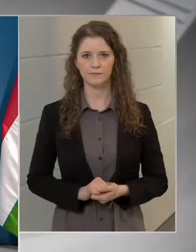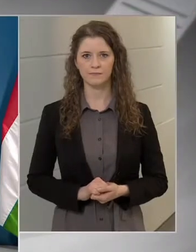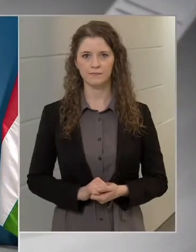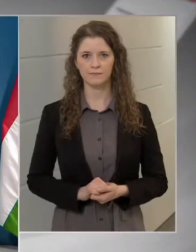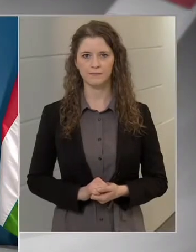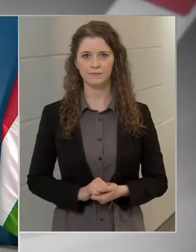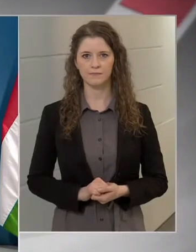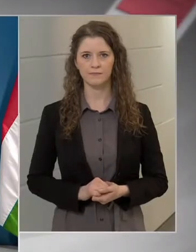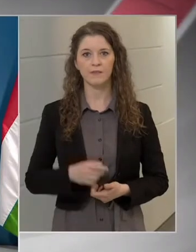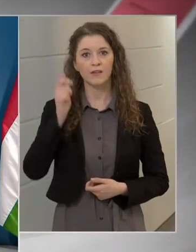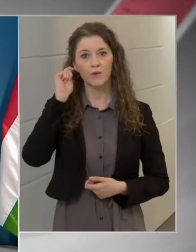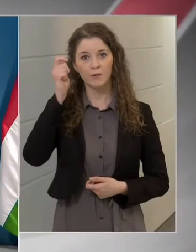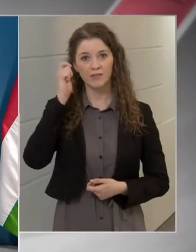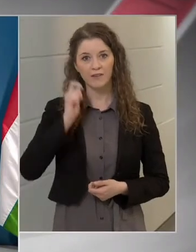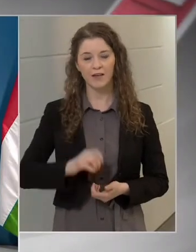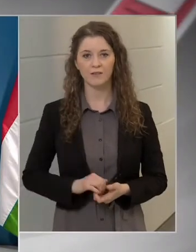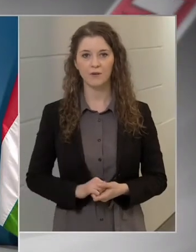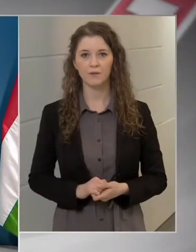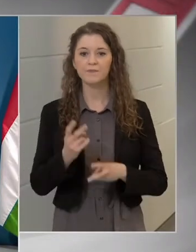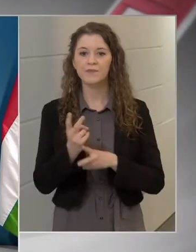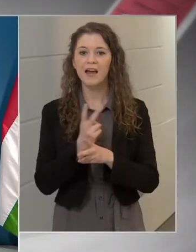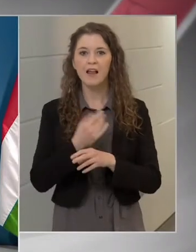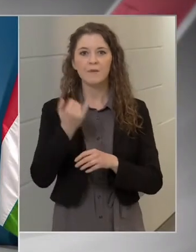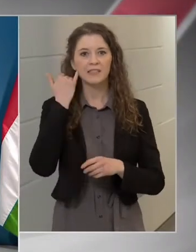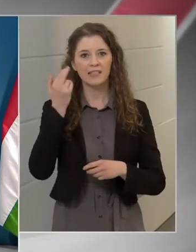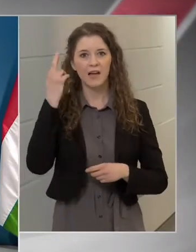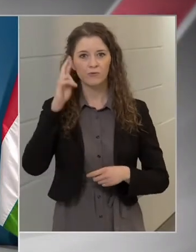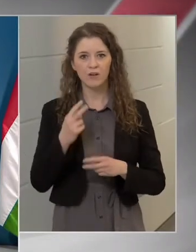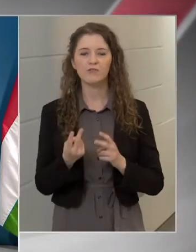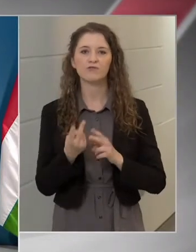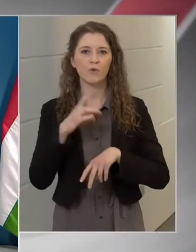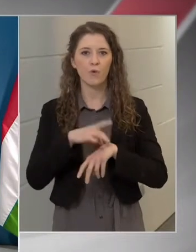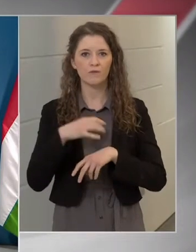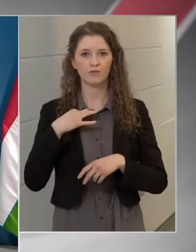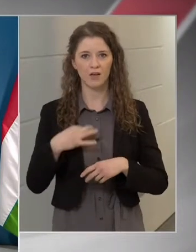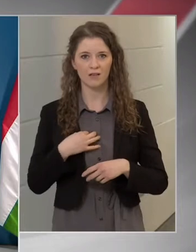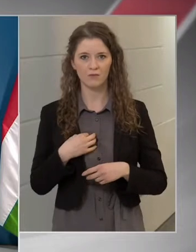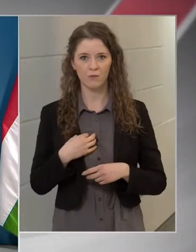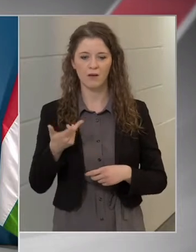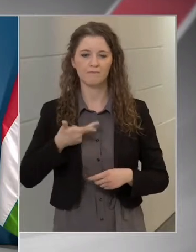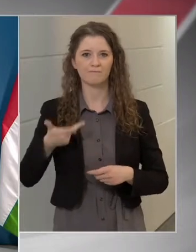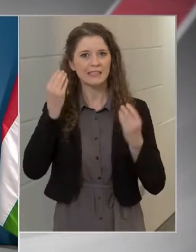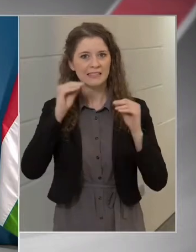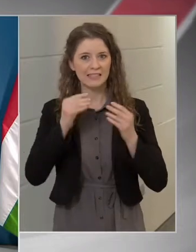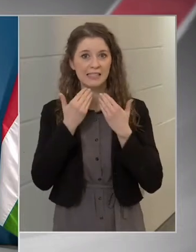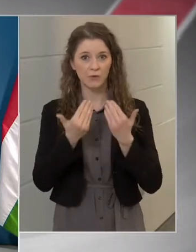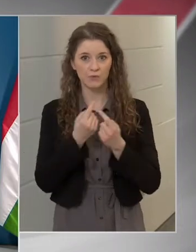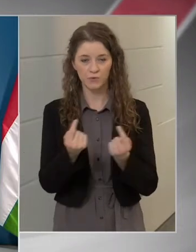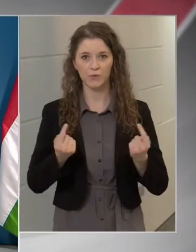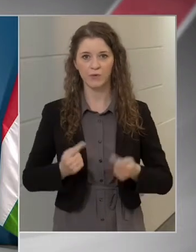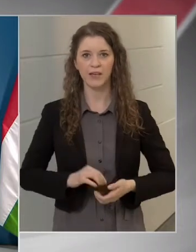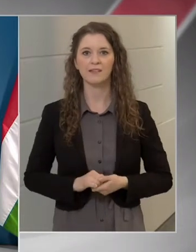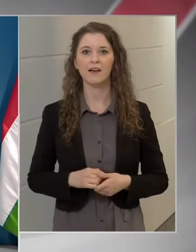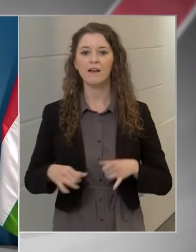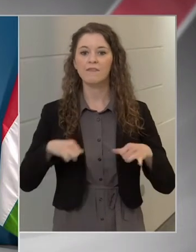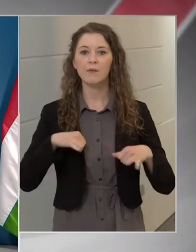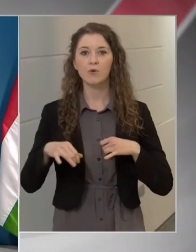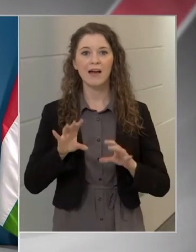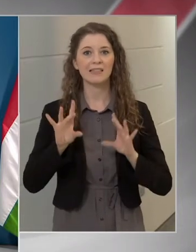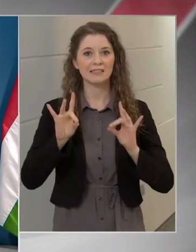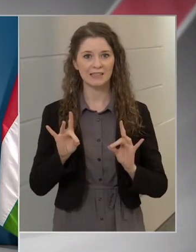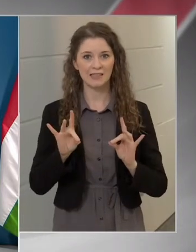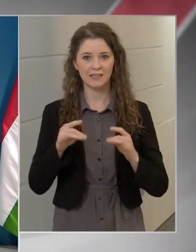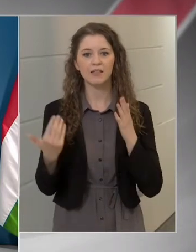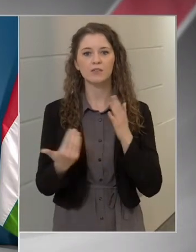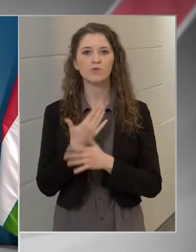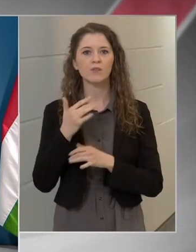Jó napot kívánok! Államtitkár úrral és főorvosasszonya tisztelettel köszöntjük Önöket! Február 10-én új